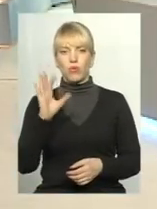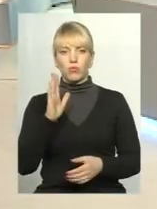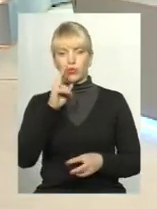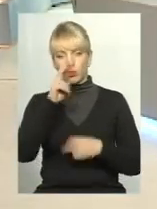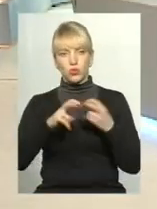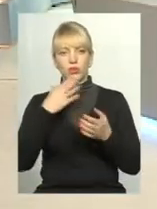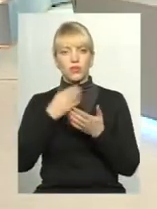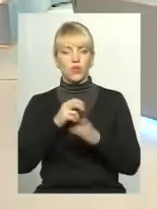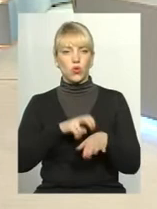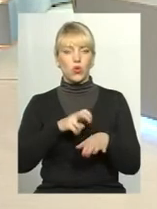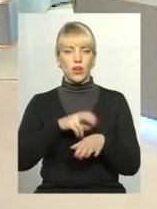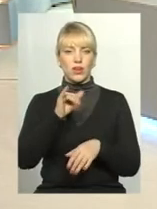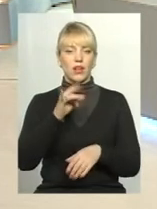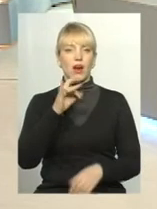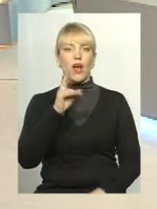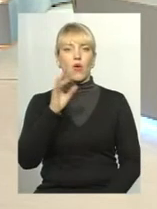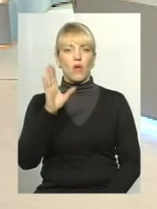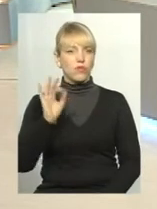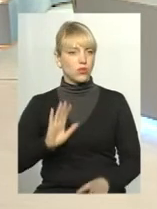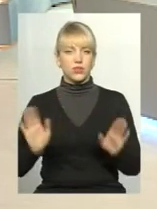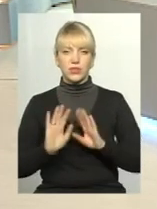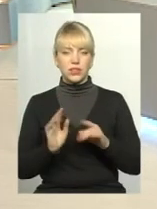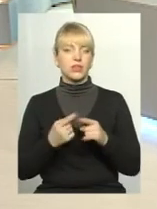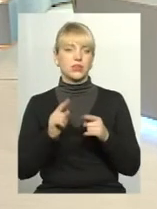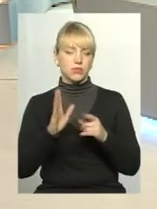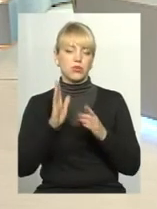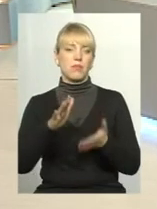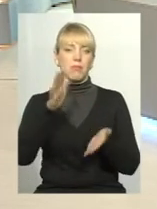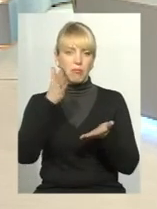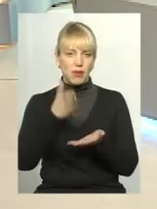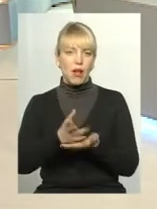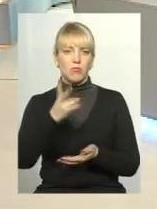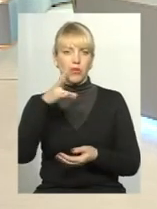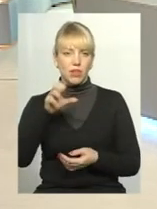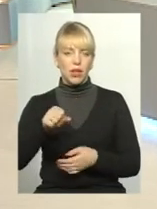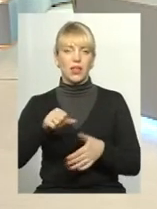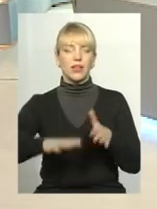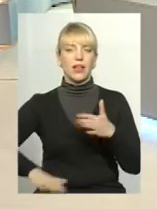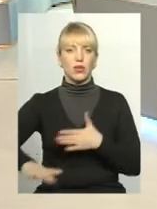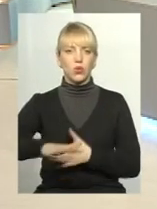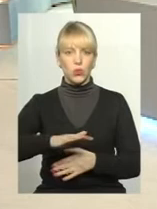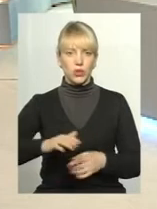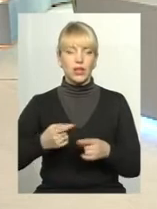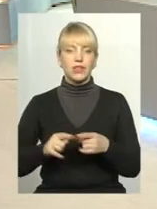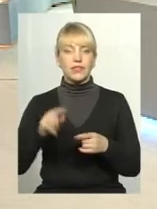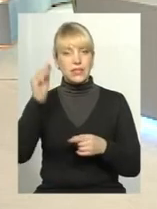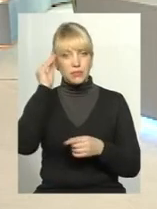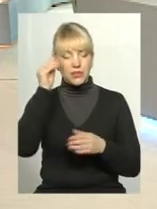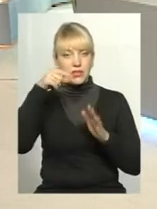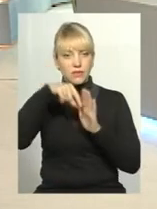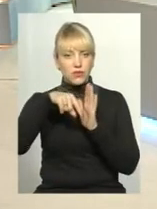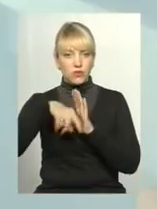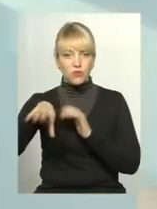в Раково. Амбулаторії будуть створюватися прямо на території, це сенс цього всього, це